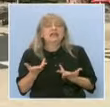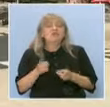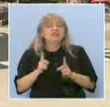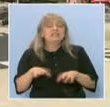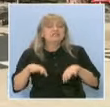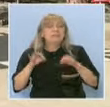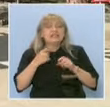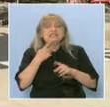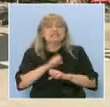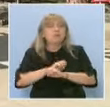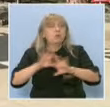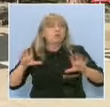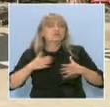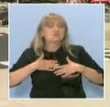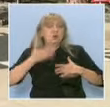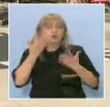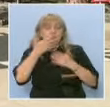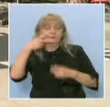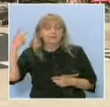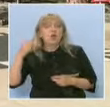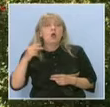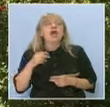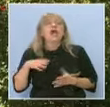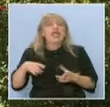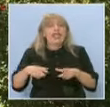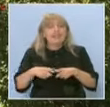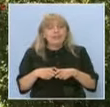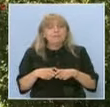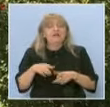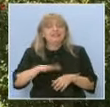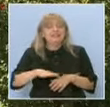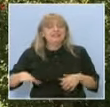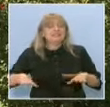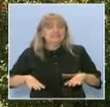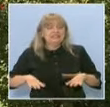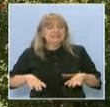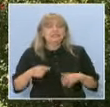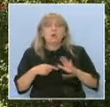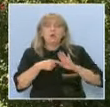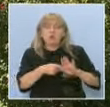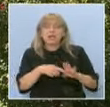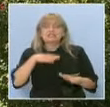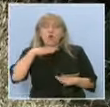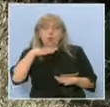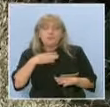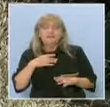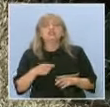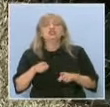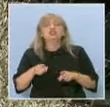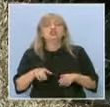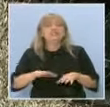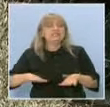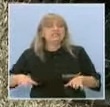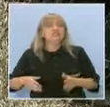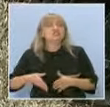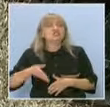си. Екипът на Иглика сподели опита си, който гарантира, че децата ще излязат от градината готови за първите предизвикателства на големия